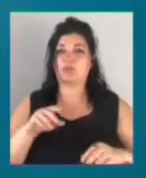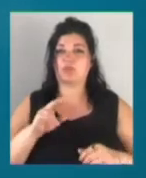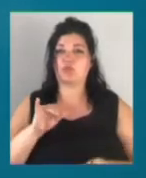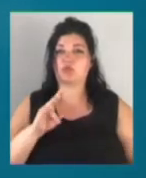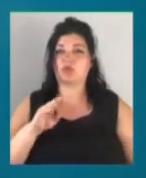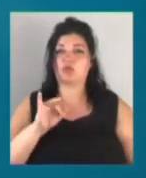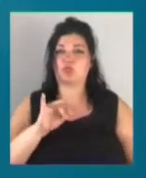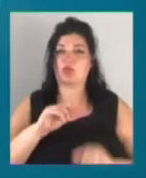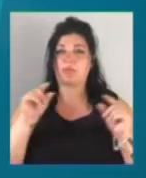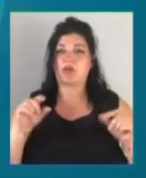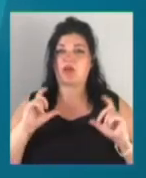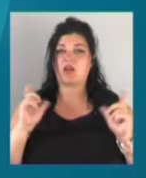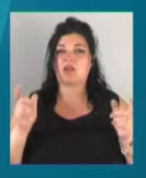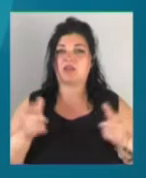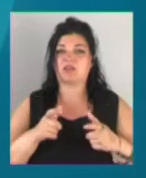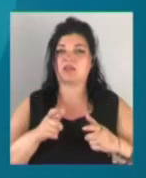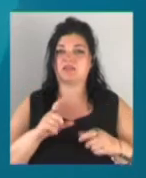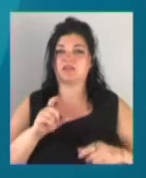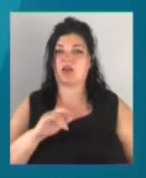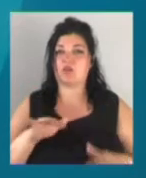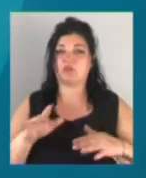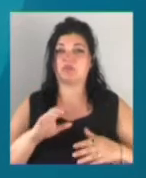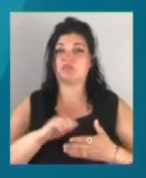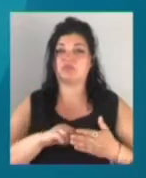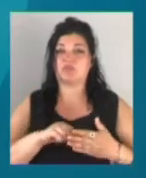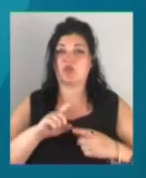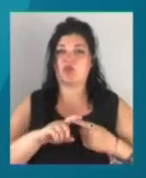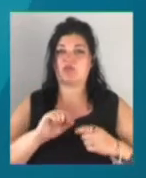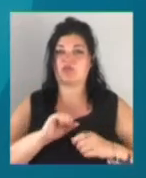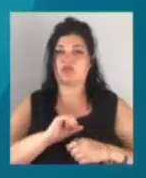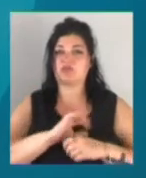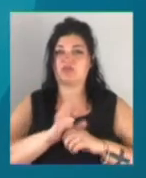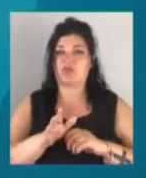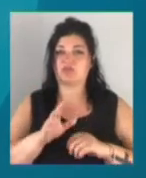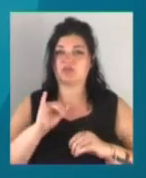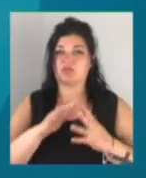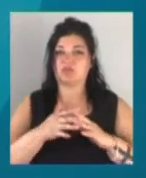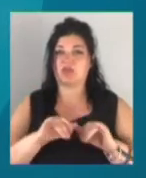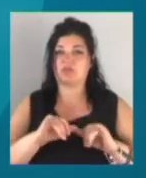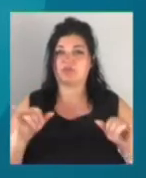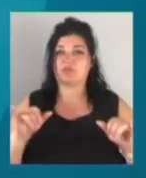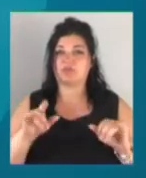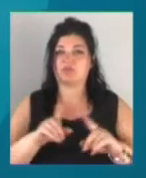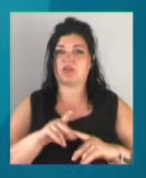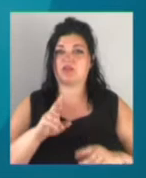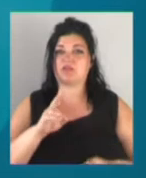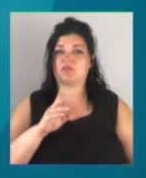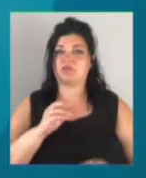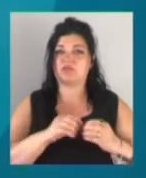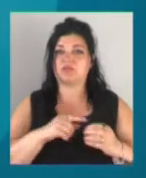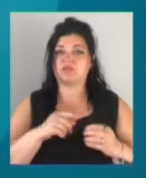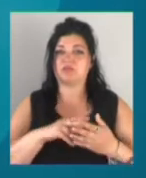заходів. Причиною стали спалихи коронавірусної інфекції у селах. Так, у Криничному – 10, у Дмитрівці – 18